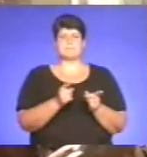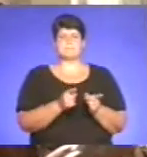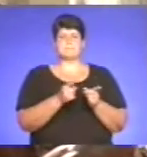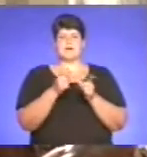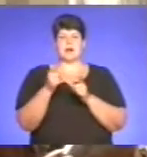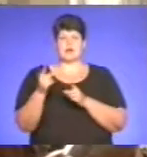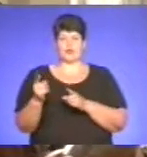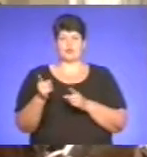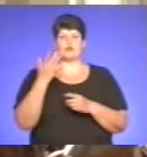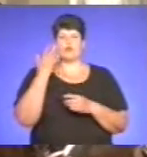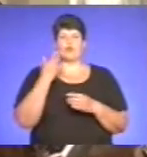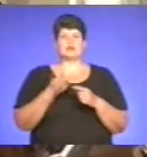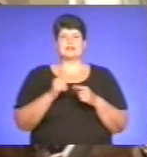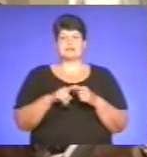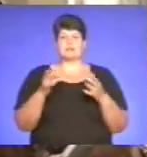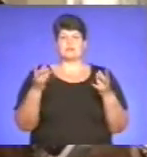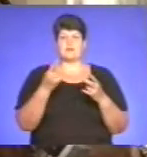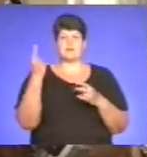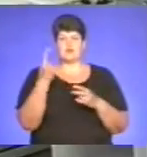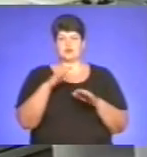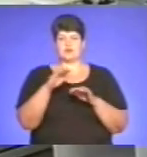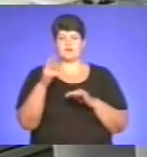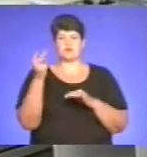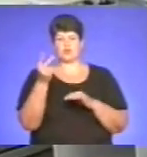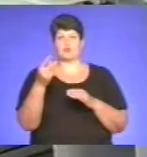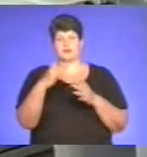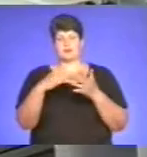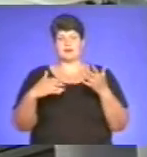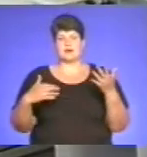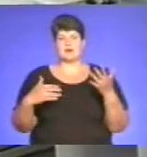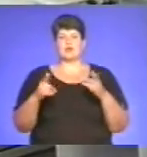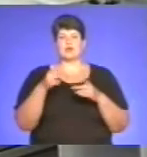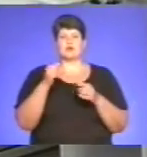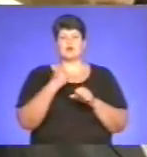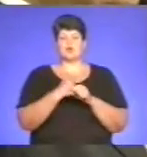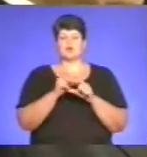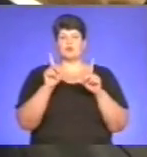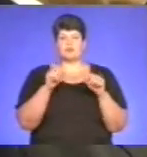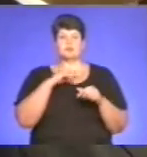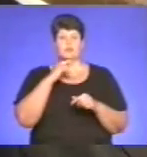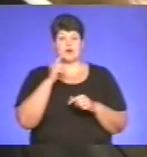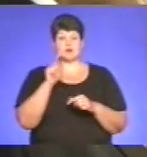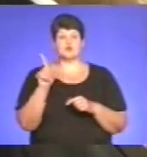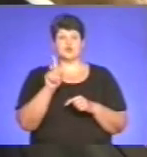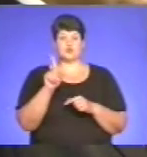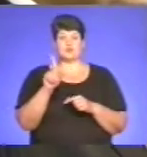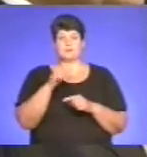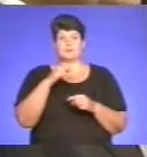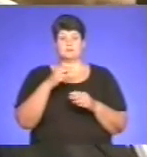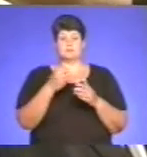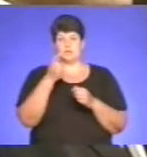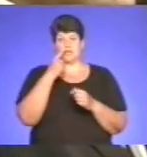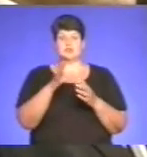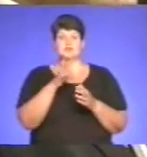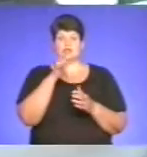коли це потрібно, від першого рівня до другого і далі. В ході робочої поїздки Костянтин Грищенко зауважив, що вже найближчим часом в